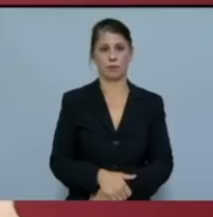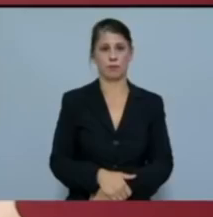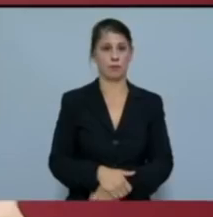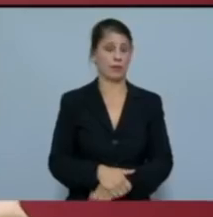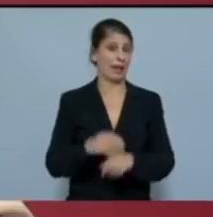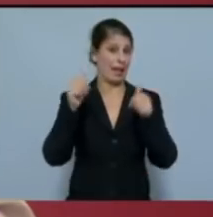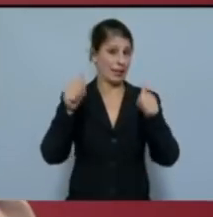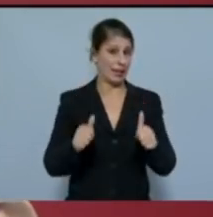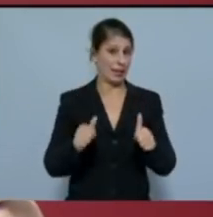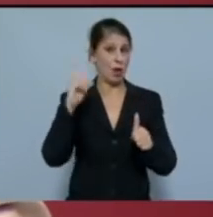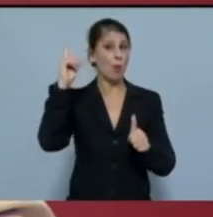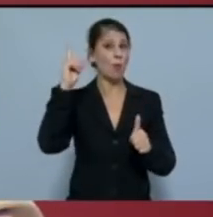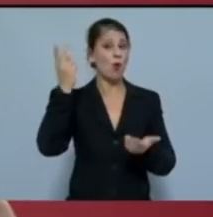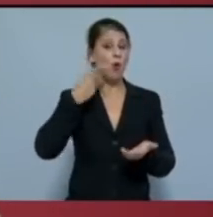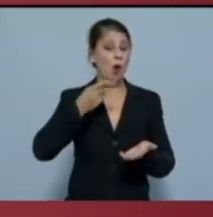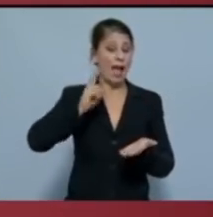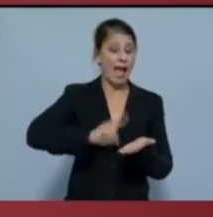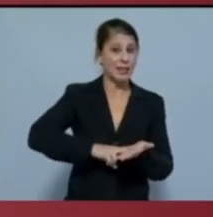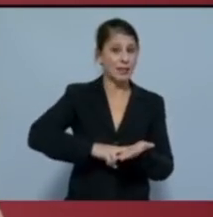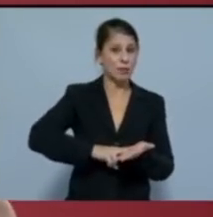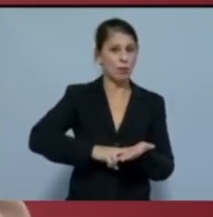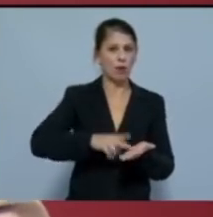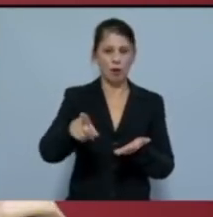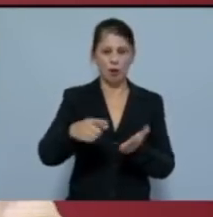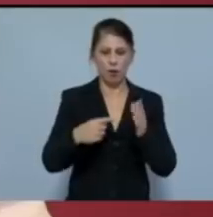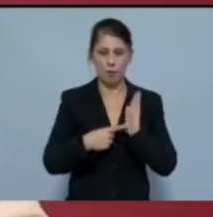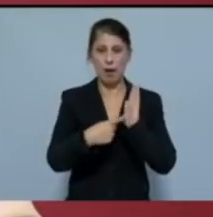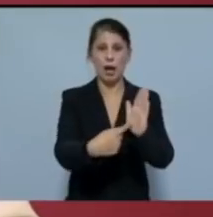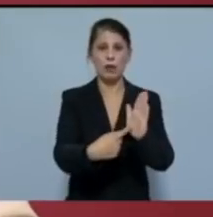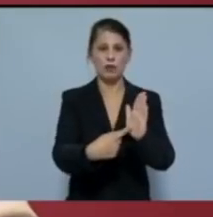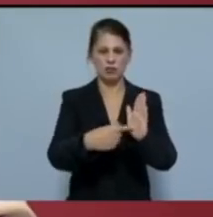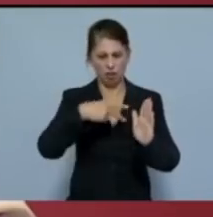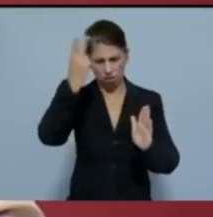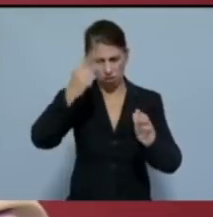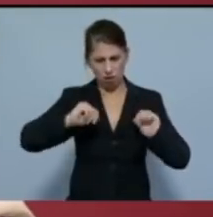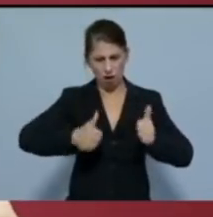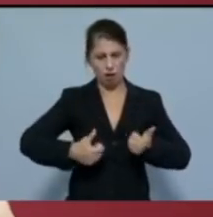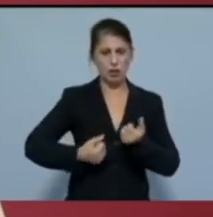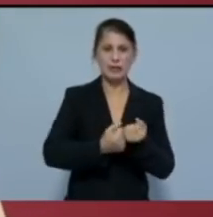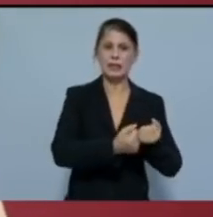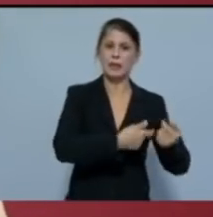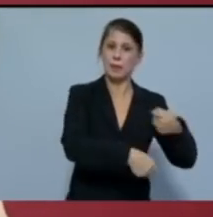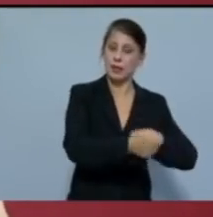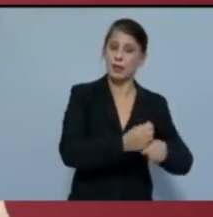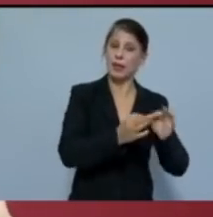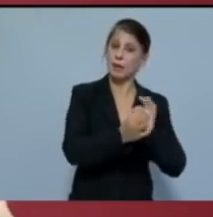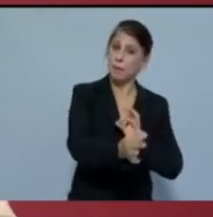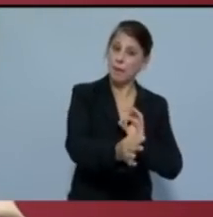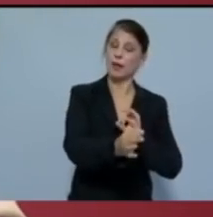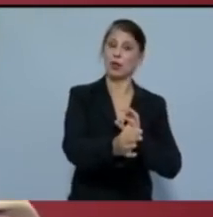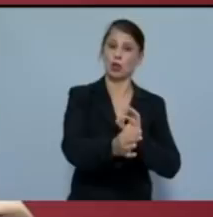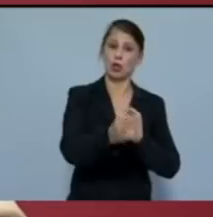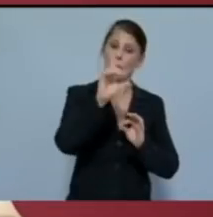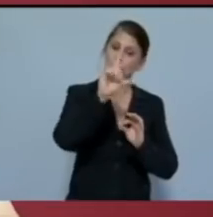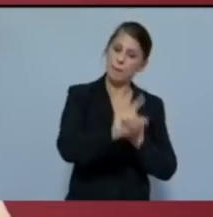ένσημο παρουσιάζει με θράσος τη στήριξη των επιχειρήσεων ως μέτρο για τη μείωση τάχα